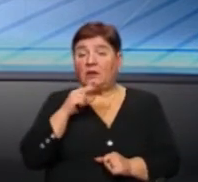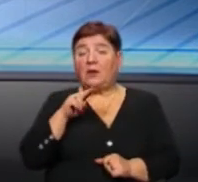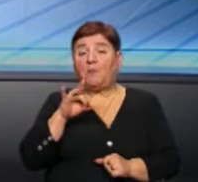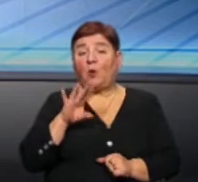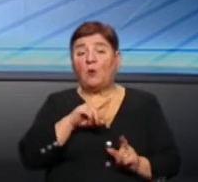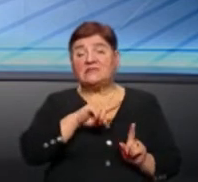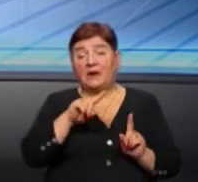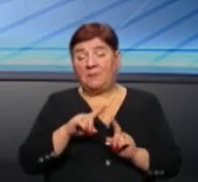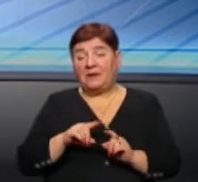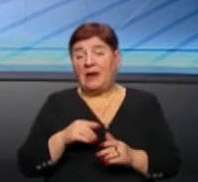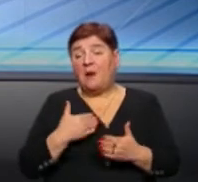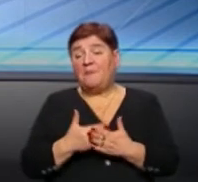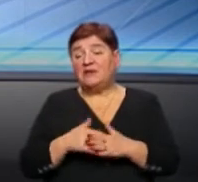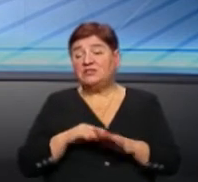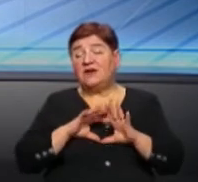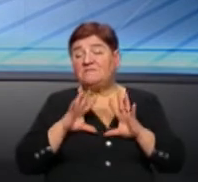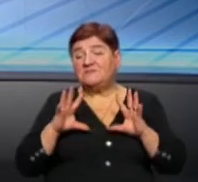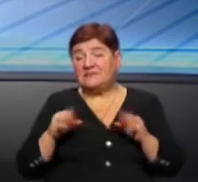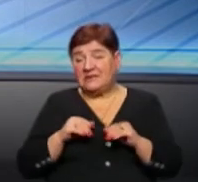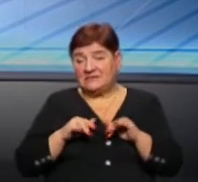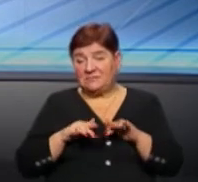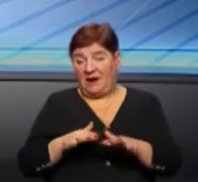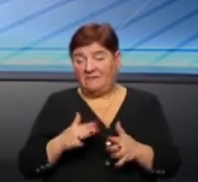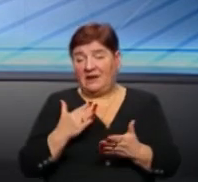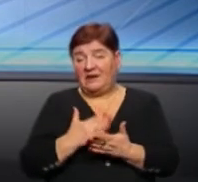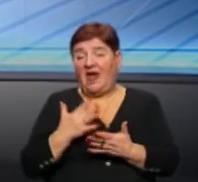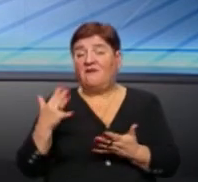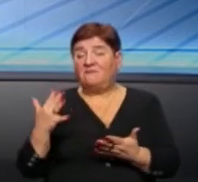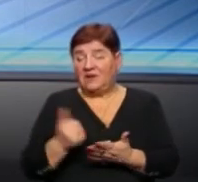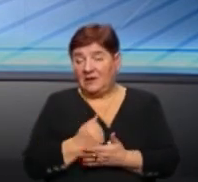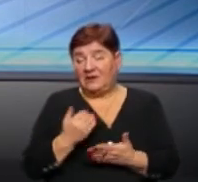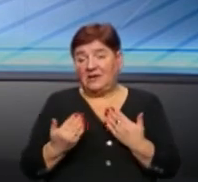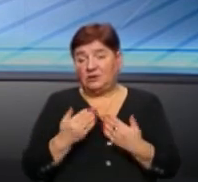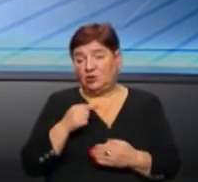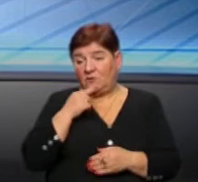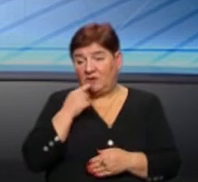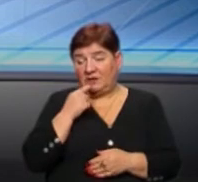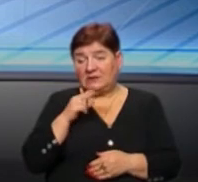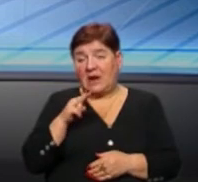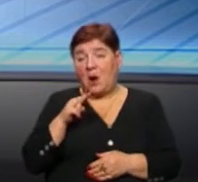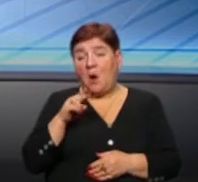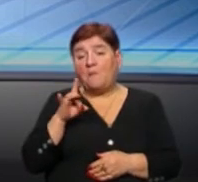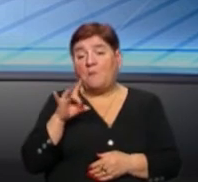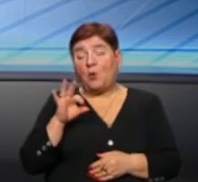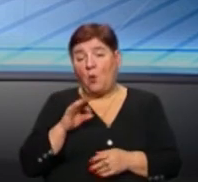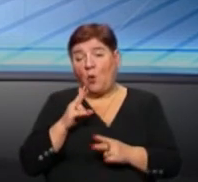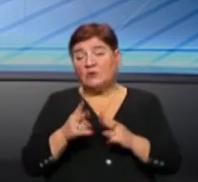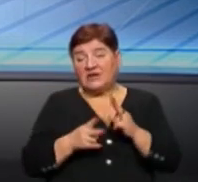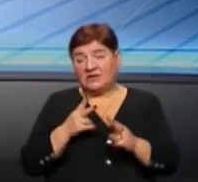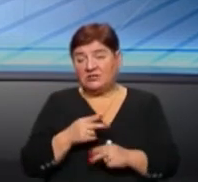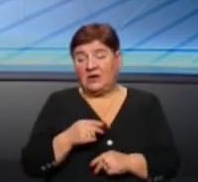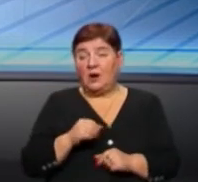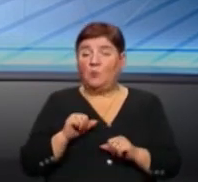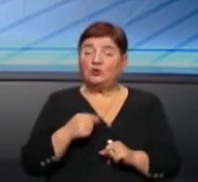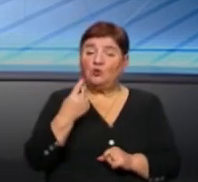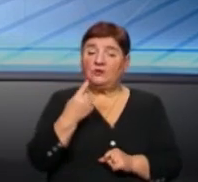то майже всі справи ми маємо виграні, якщо говорити про оскарження. Ну, можливо, там одна-дві